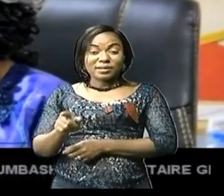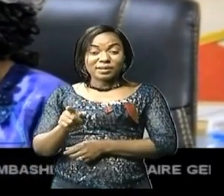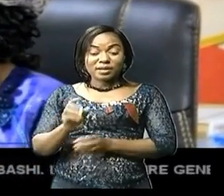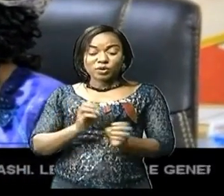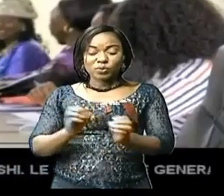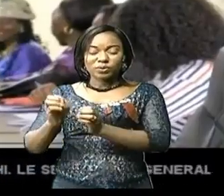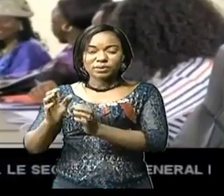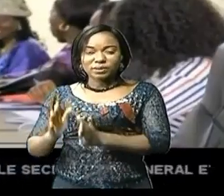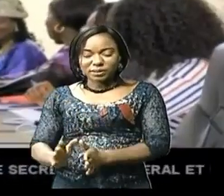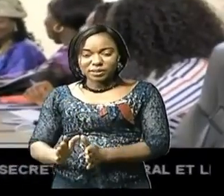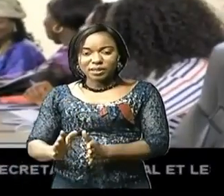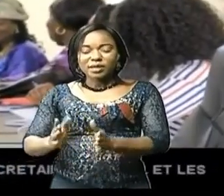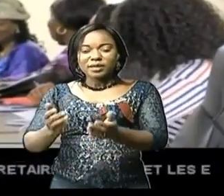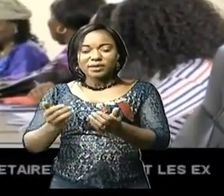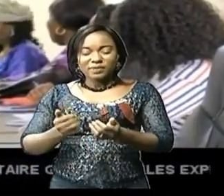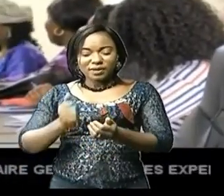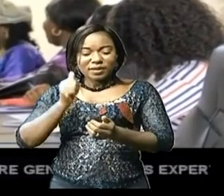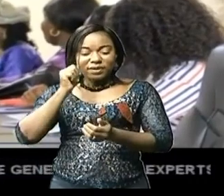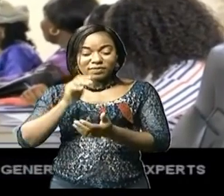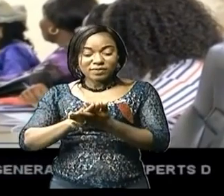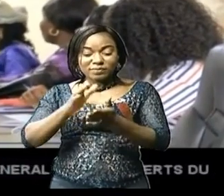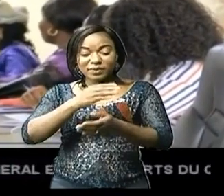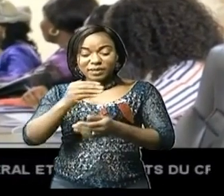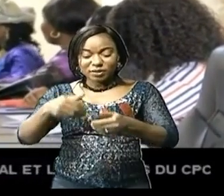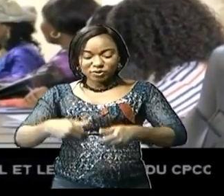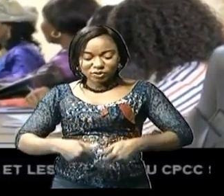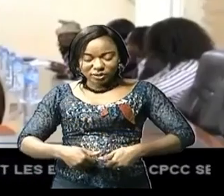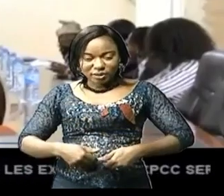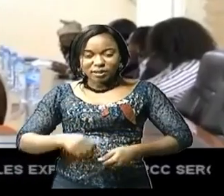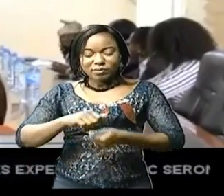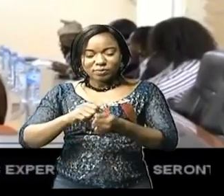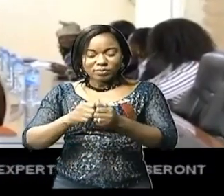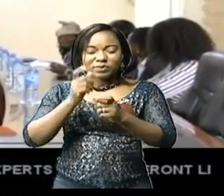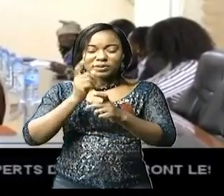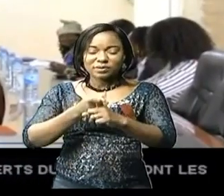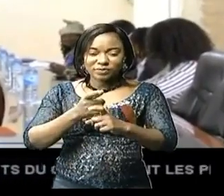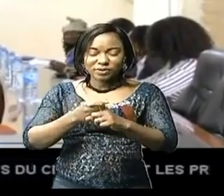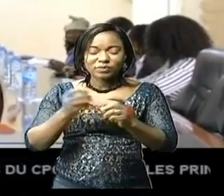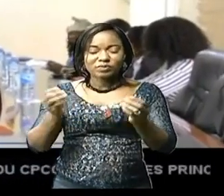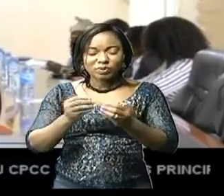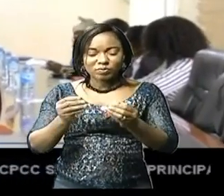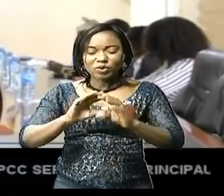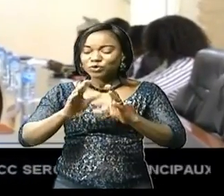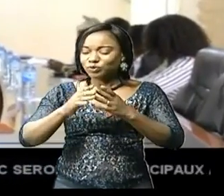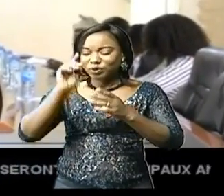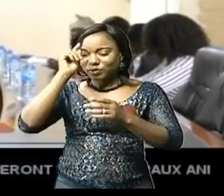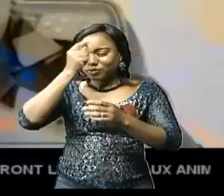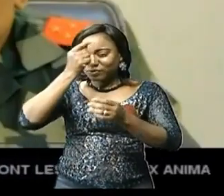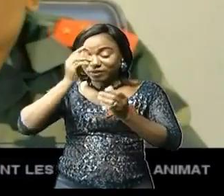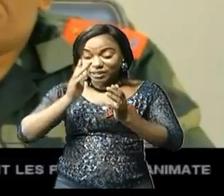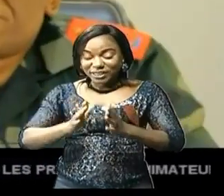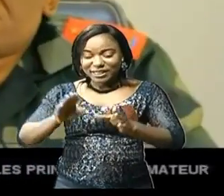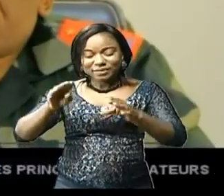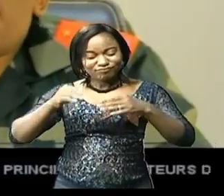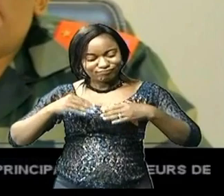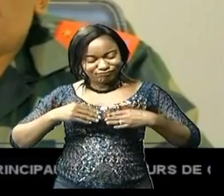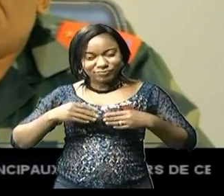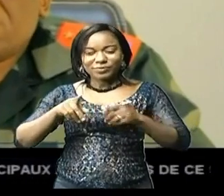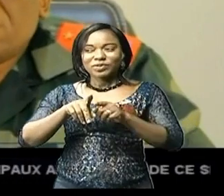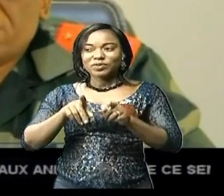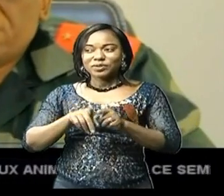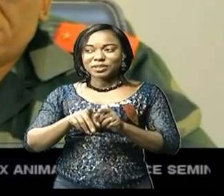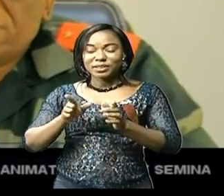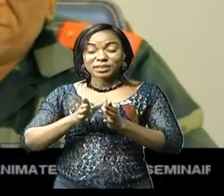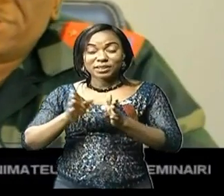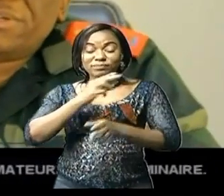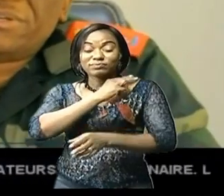maximum de femmes et de jeunes. En situation difficile, l'initiative saluée par le gouverneur militaire de Litori, le lieutenant-général